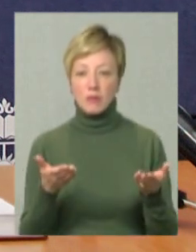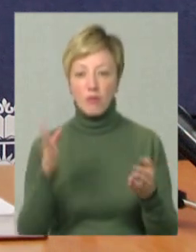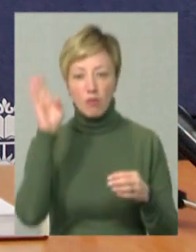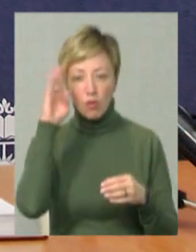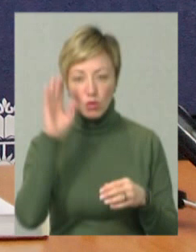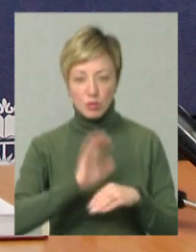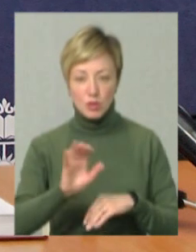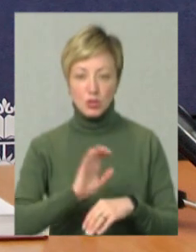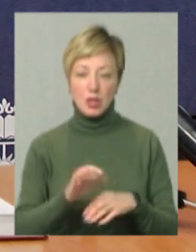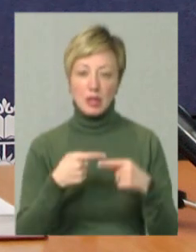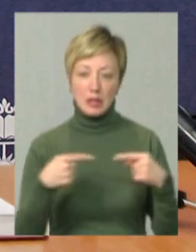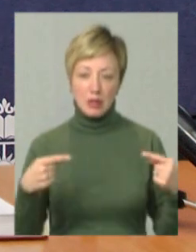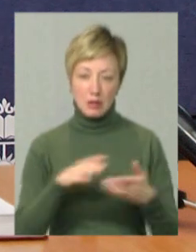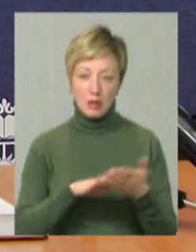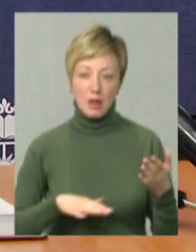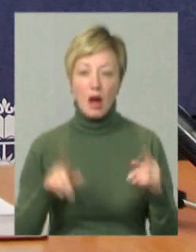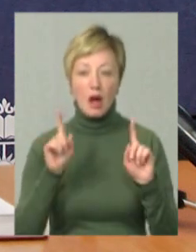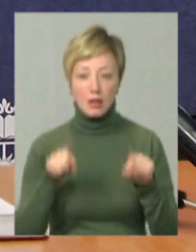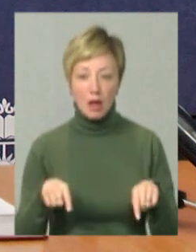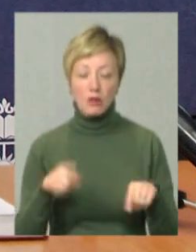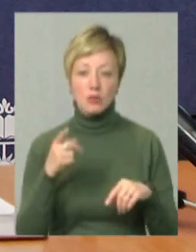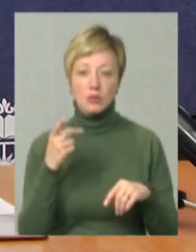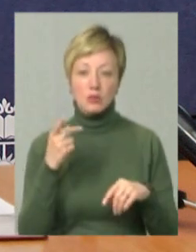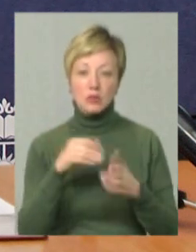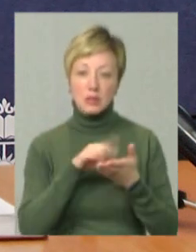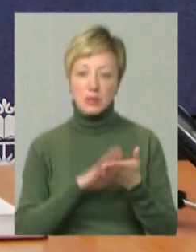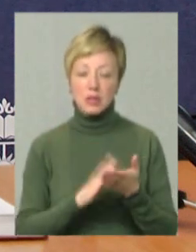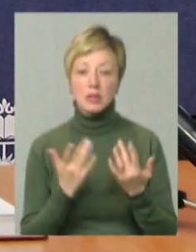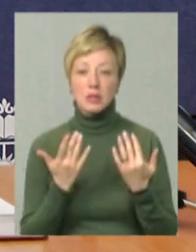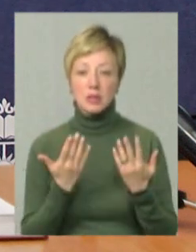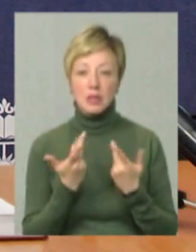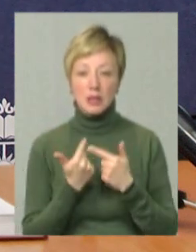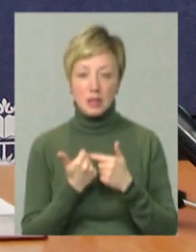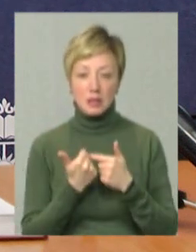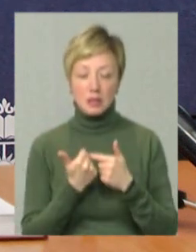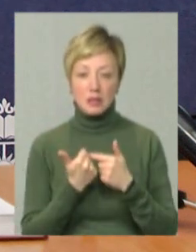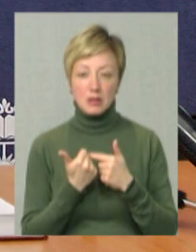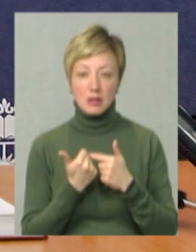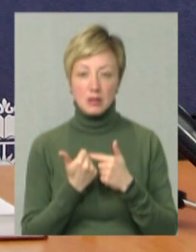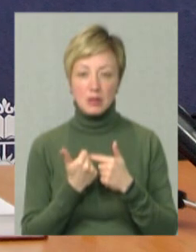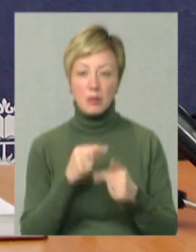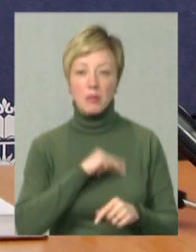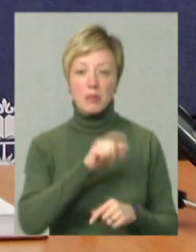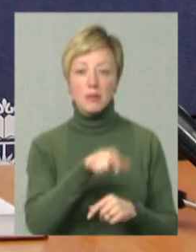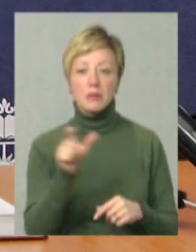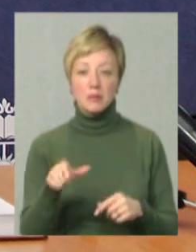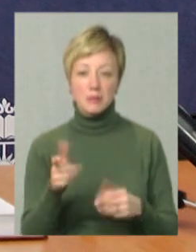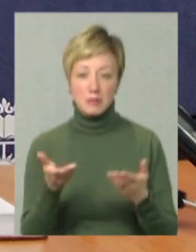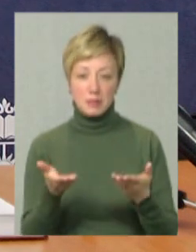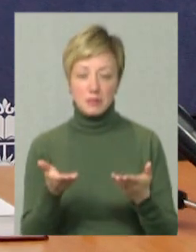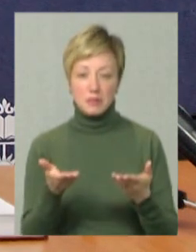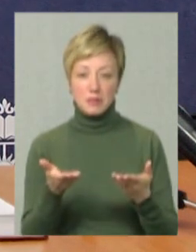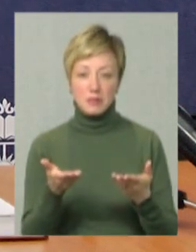водопостачанні і так далі. А також зазначається, що до кількості персоналу